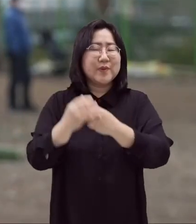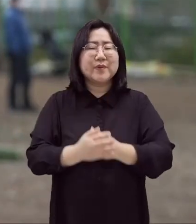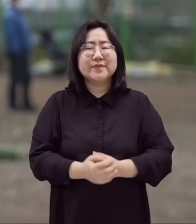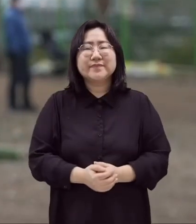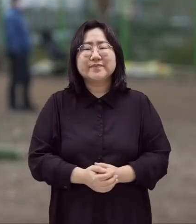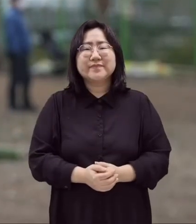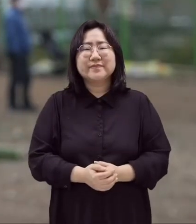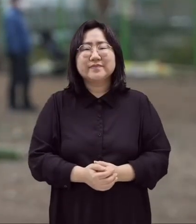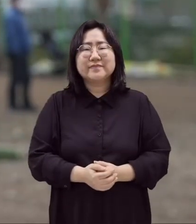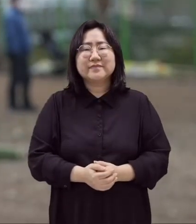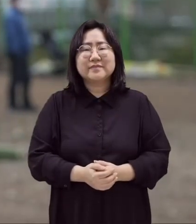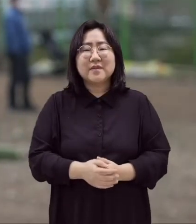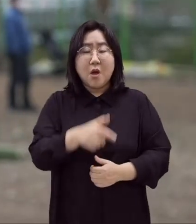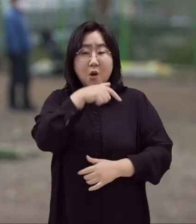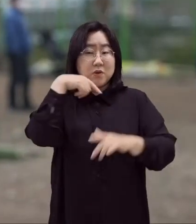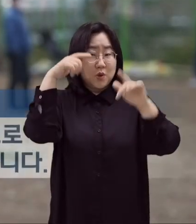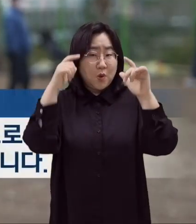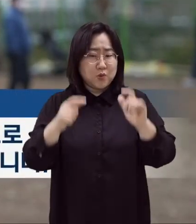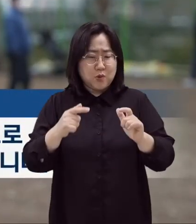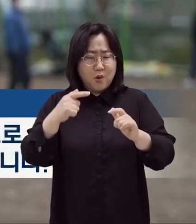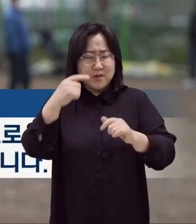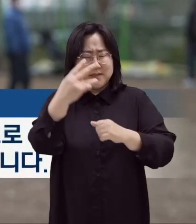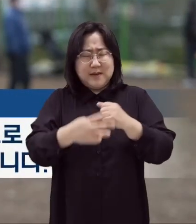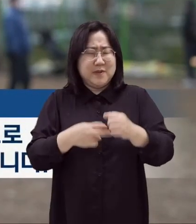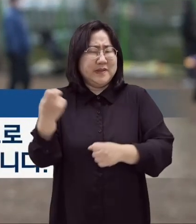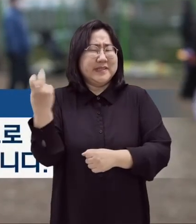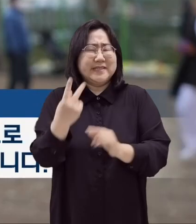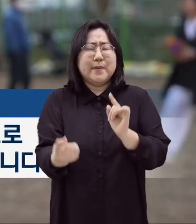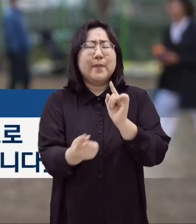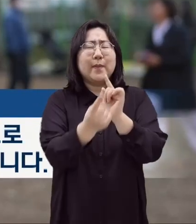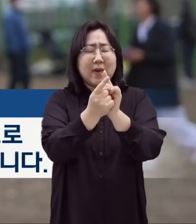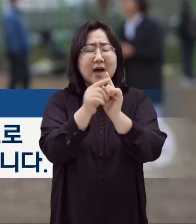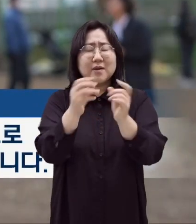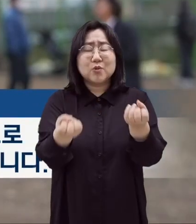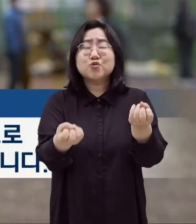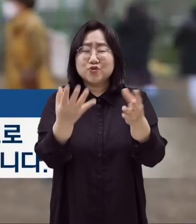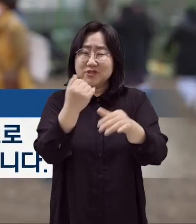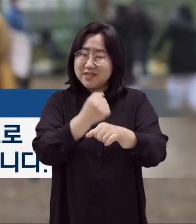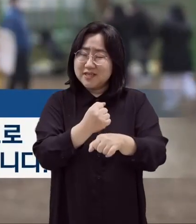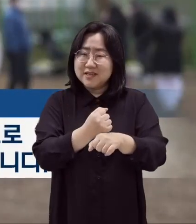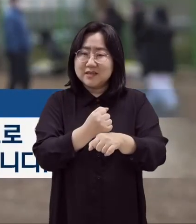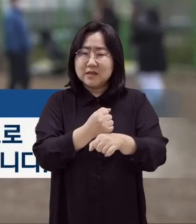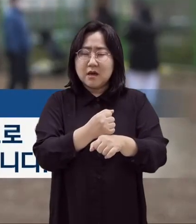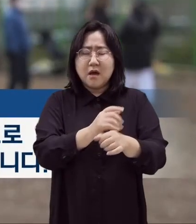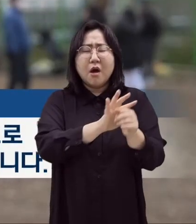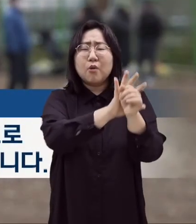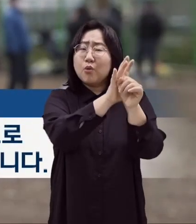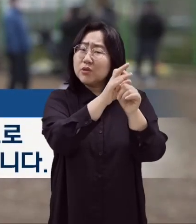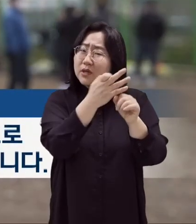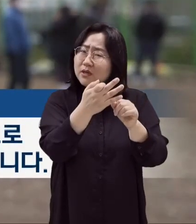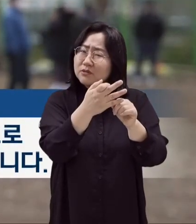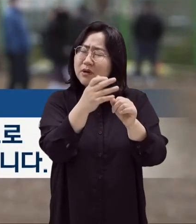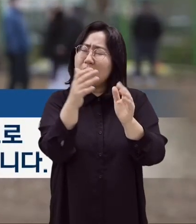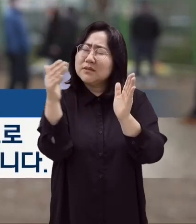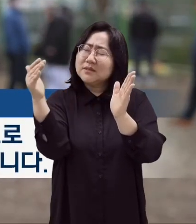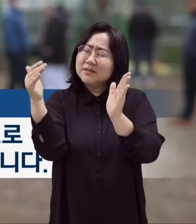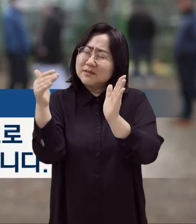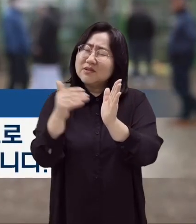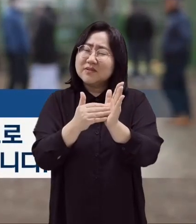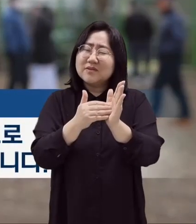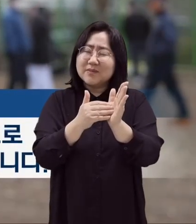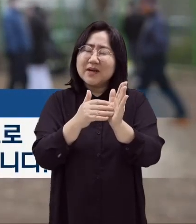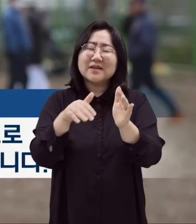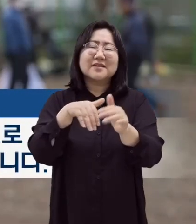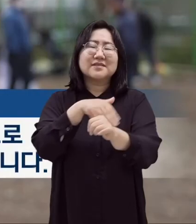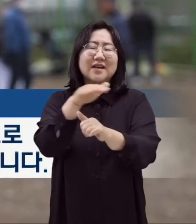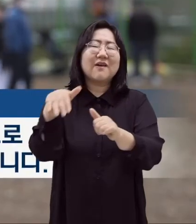오늘 서홍동에서 3년 만에 정월대보름 축제를 가졌는데 코로나 엔데믹으로 가는 상황에서